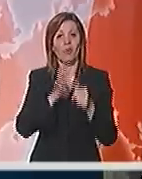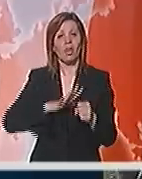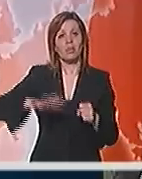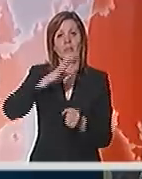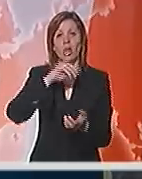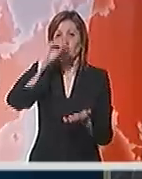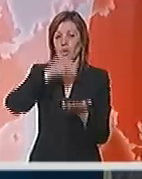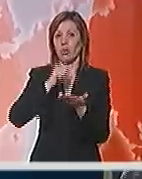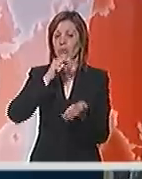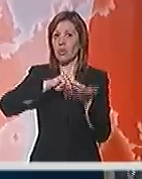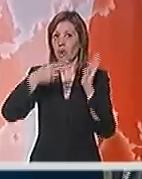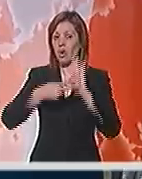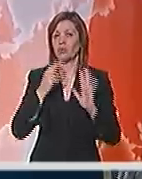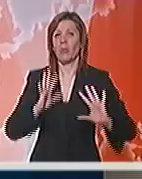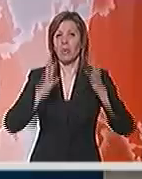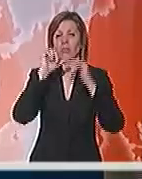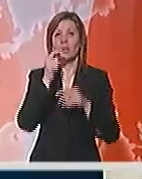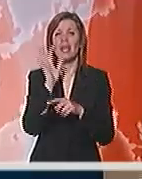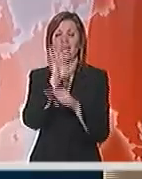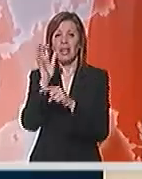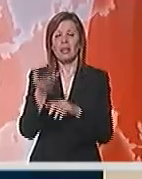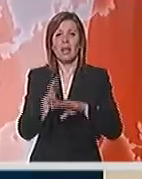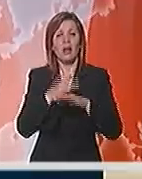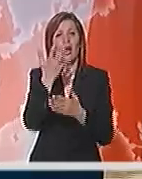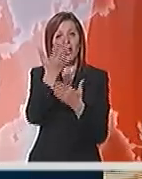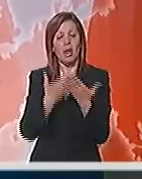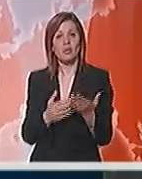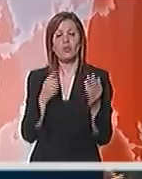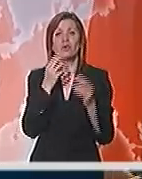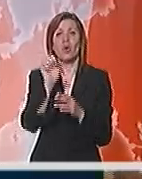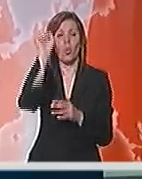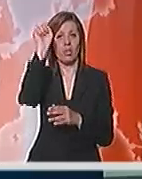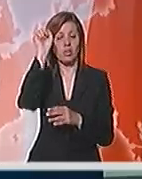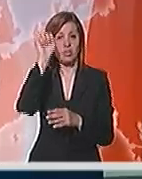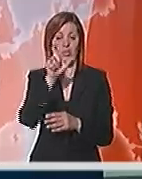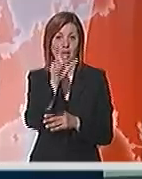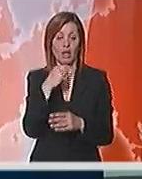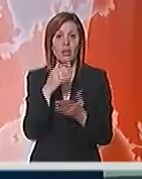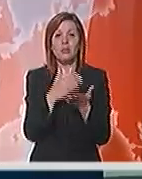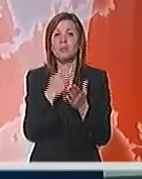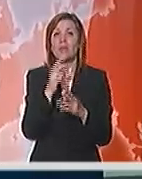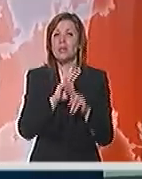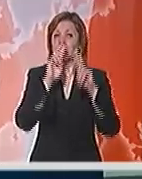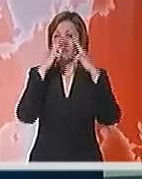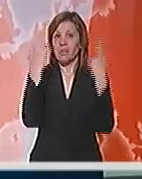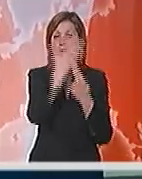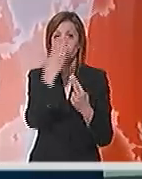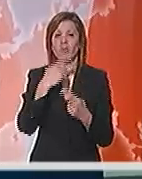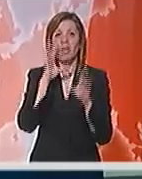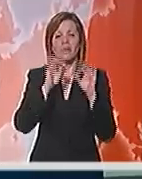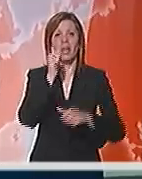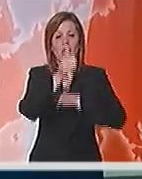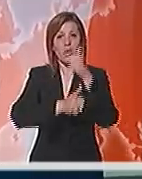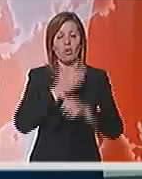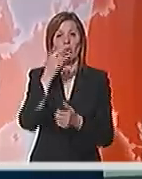događaj, kao i političke proteste i kritike na račun vladajuće komunističke partije. Inače, svetske izložbe se održavaju svake